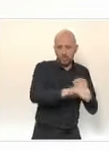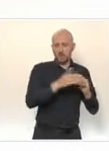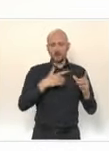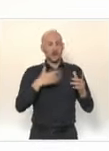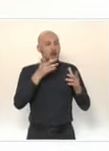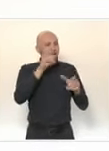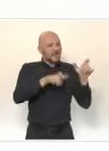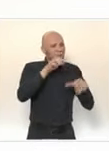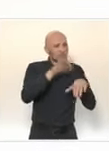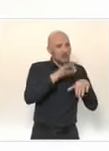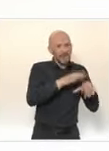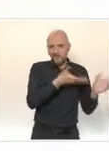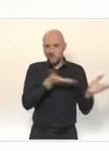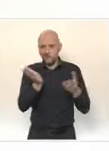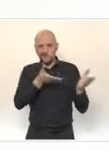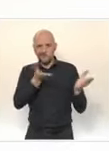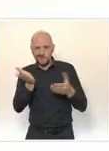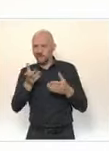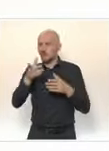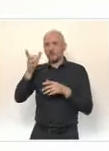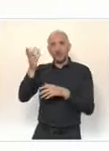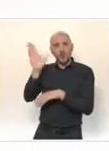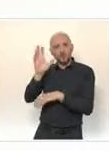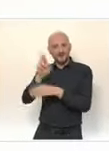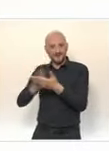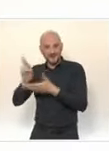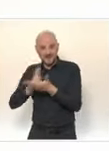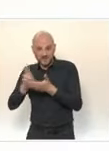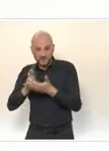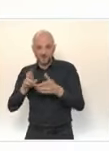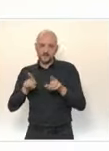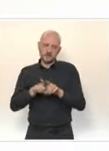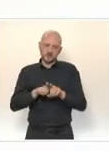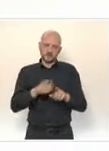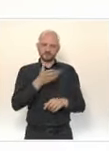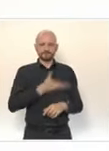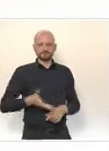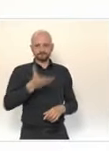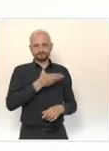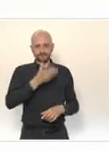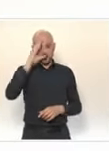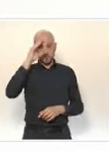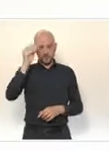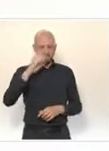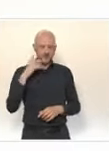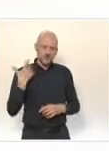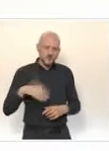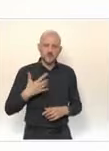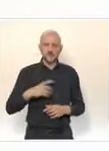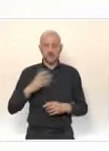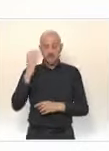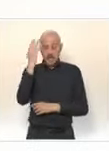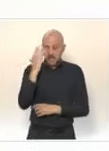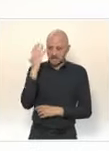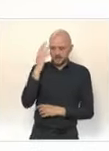équipes soignantes, dont nous devons mesurer le niveau de tension, de fatigue, d'inquiétude, mais aussi de dévouement